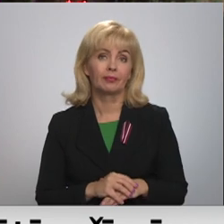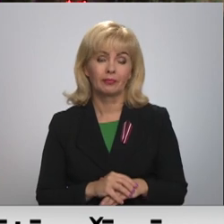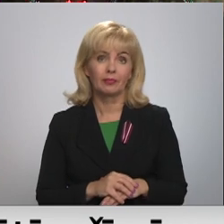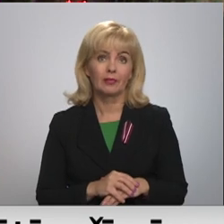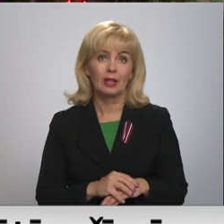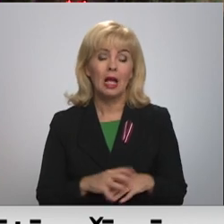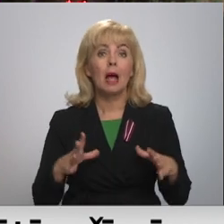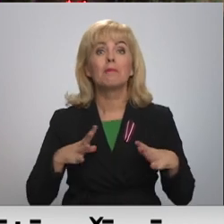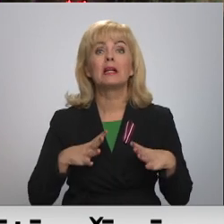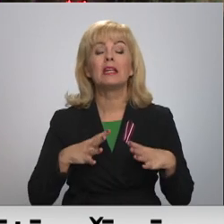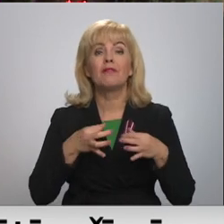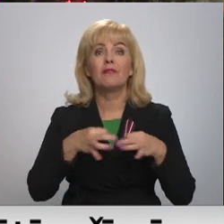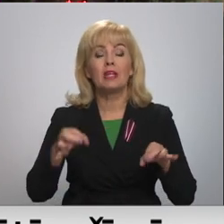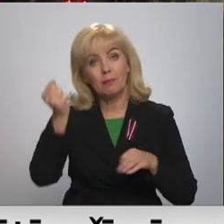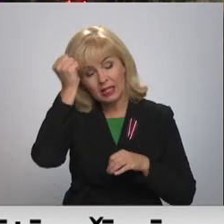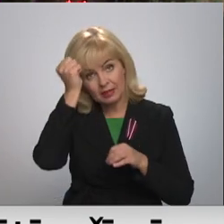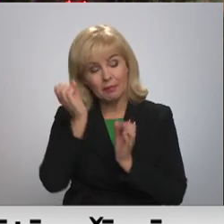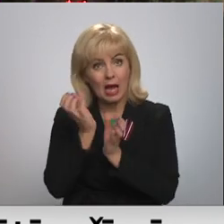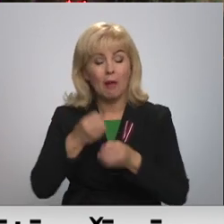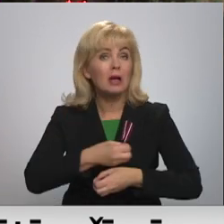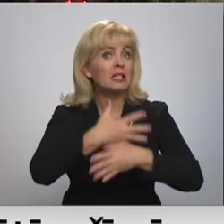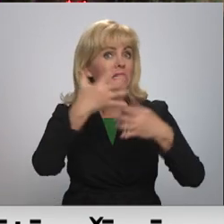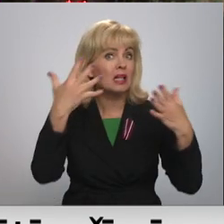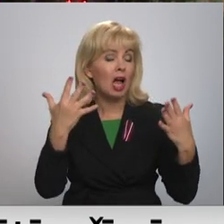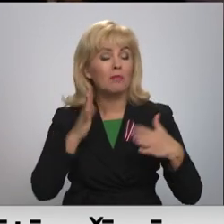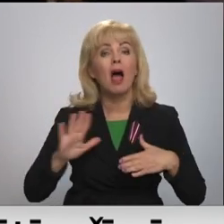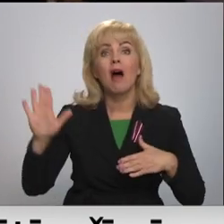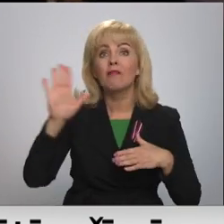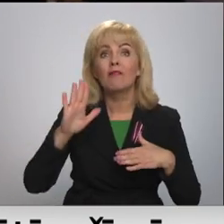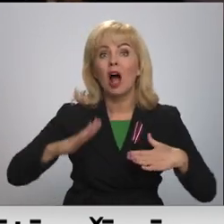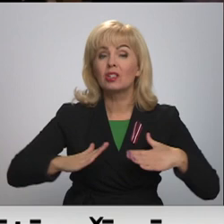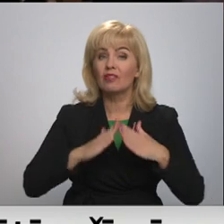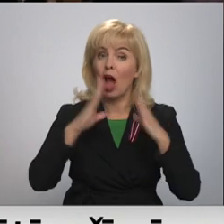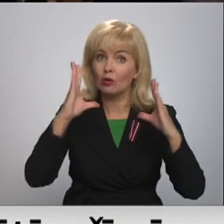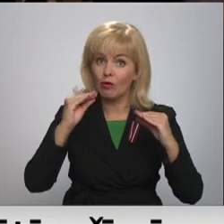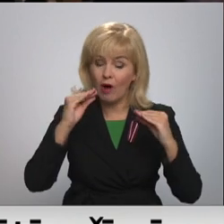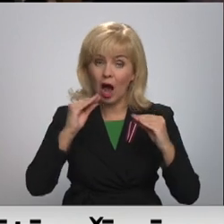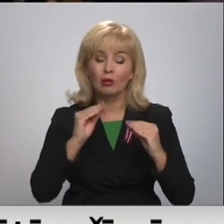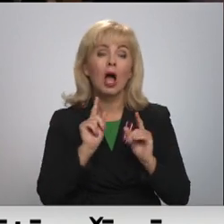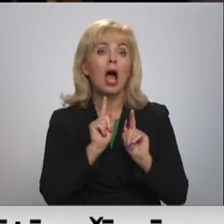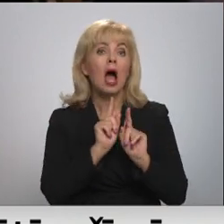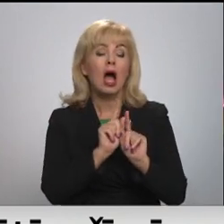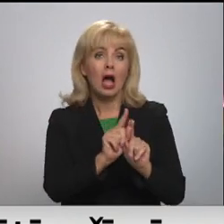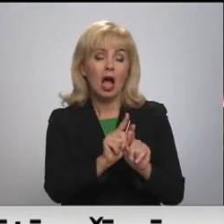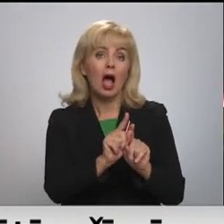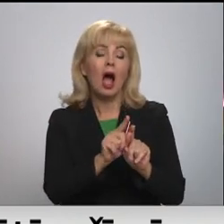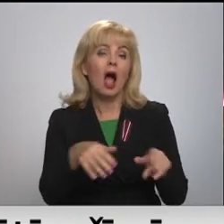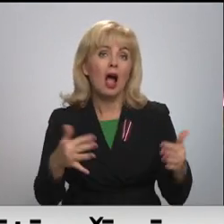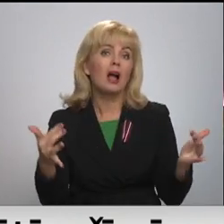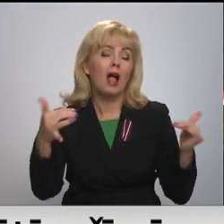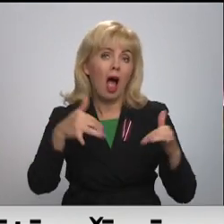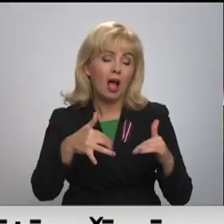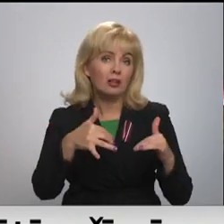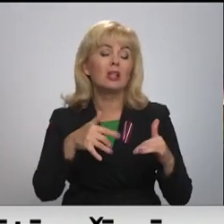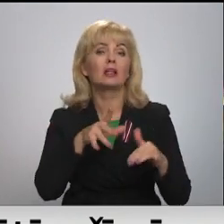Brīvības piemīnekļa izgaismošanai valsts svētku vakarā klātienē līdzi sekoja tūkstošiem cilvēku. Lai gan